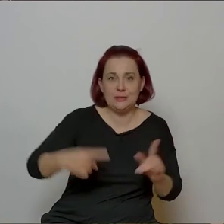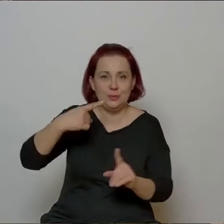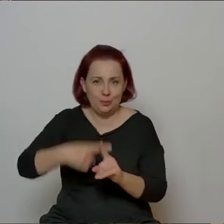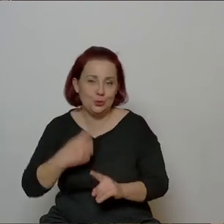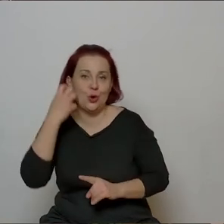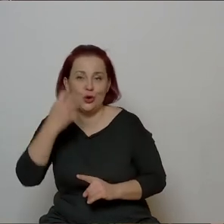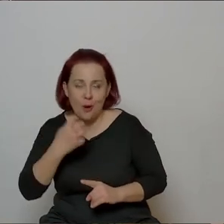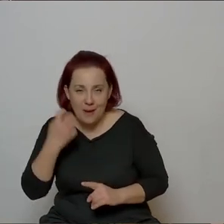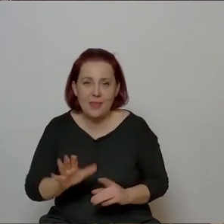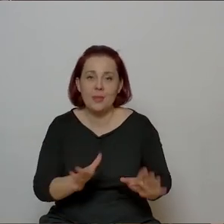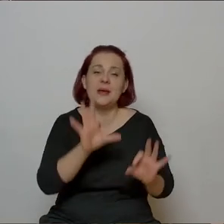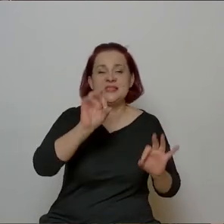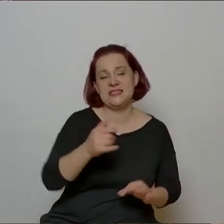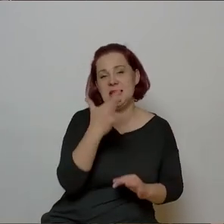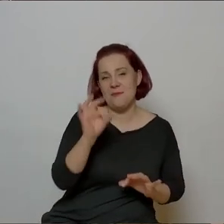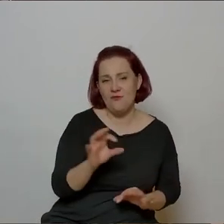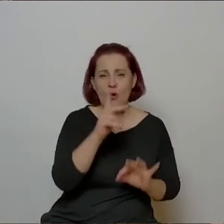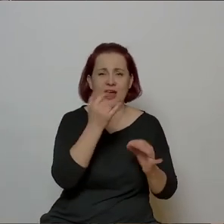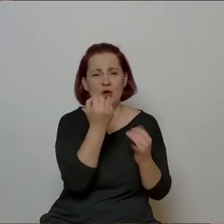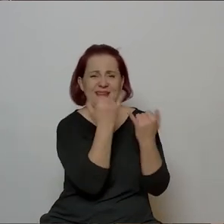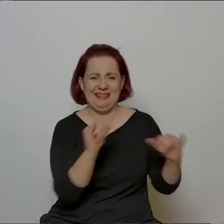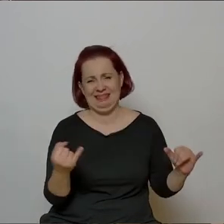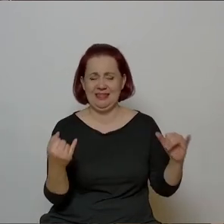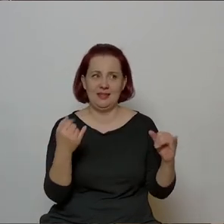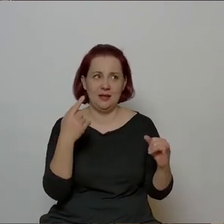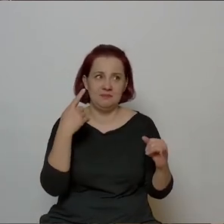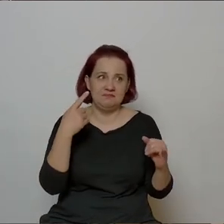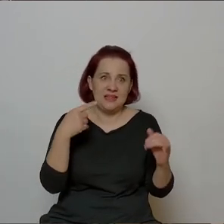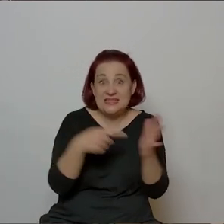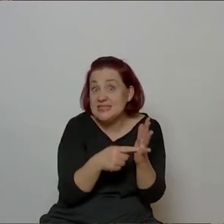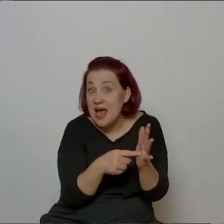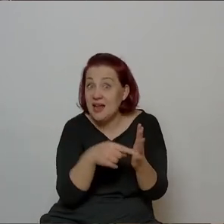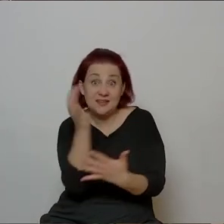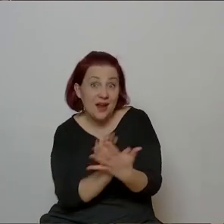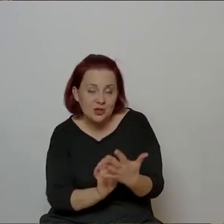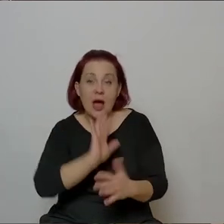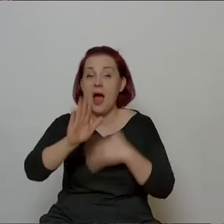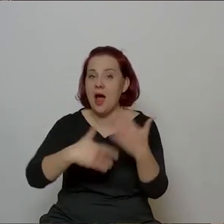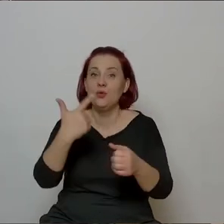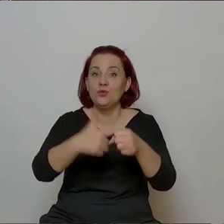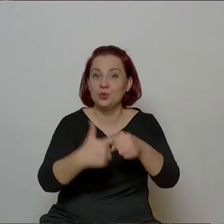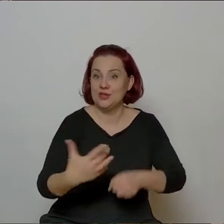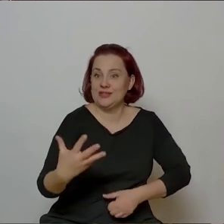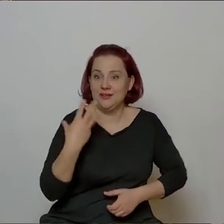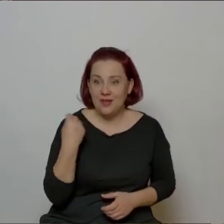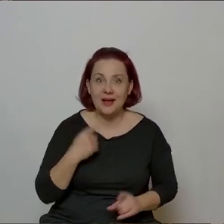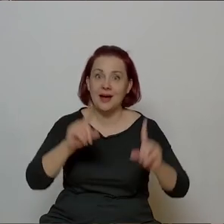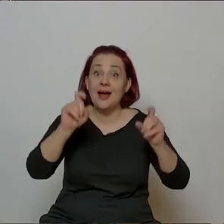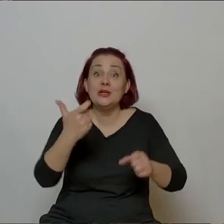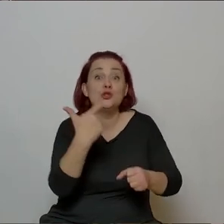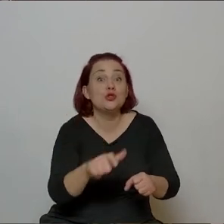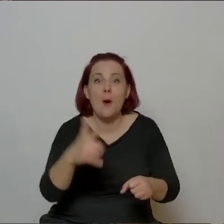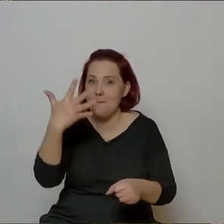sonata, symfonia, symfonia, no oczywiście trochę inne idee i treści, ale to tak jest, i wreszcie w XX wieku zaczyna się 150